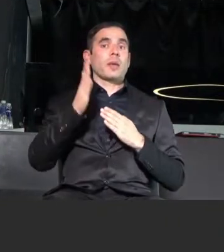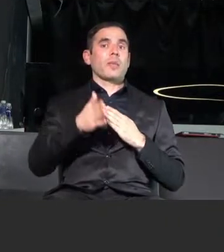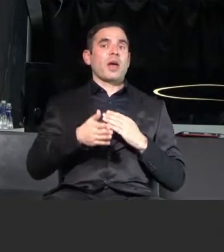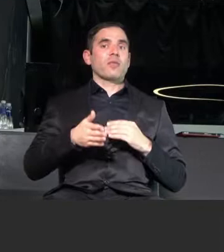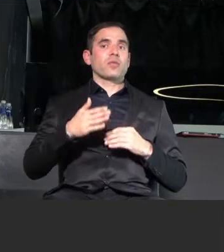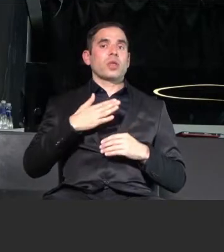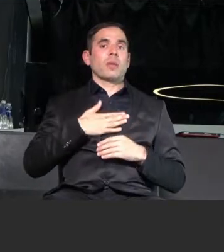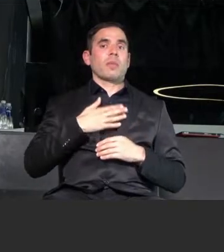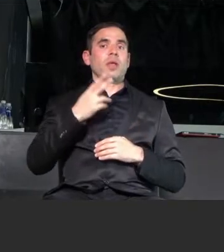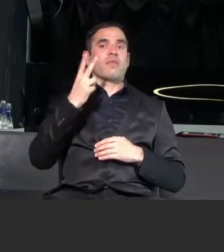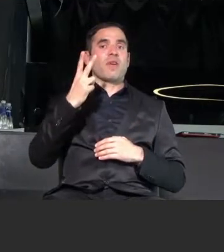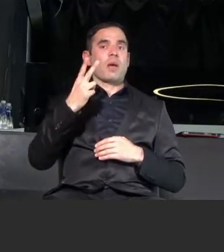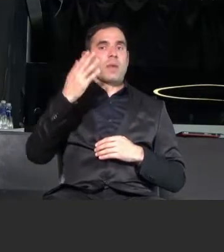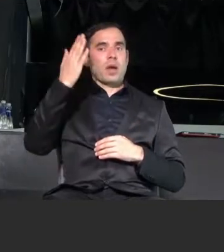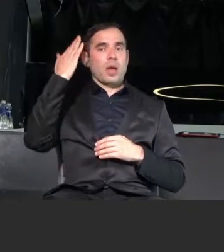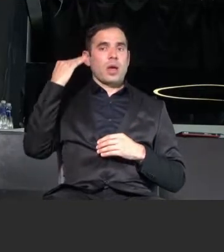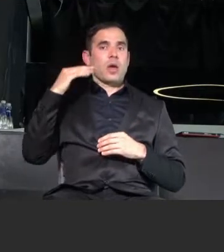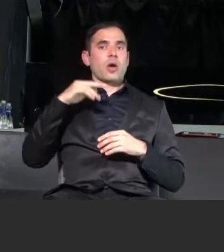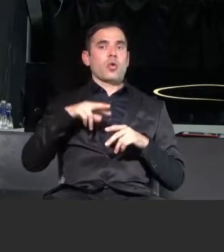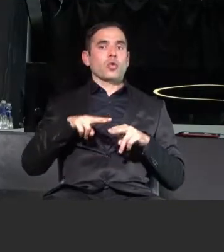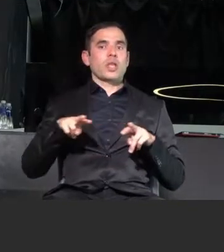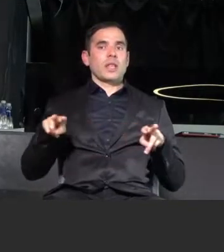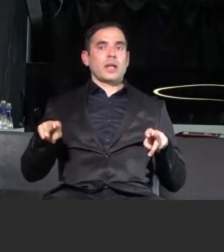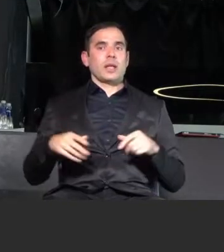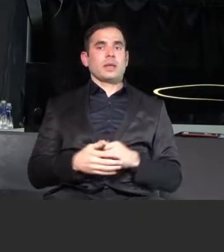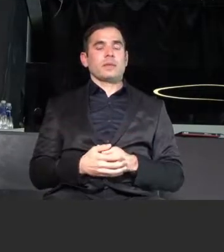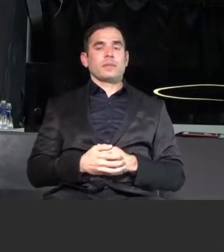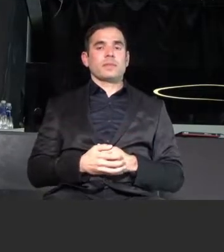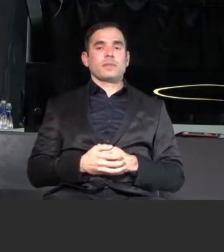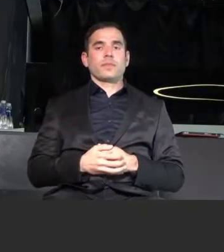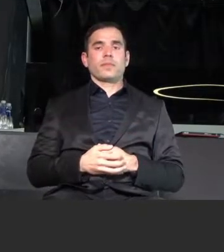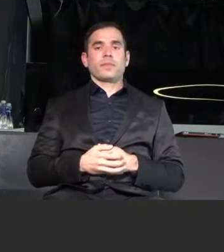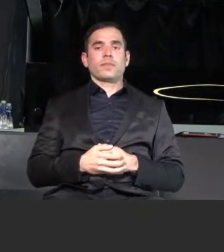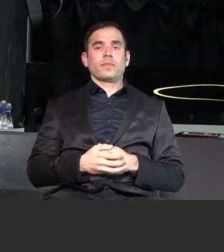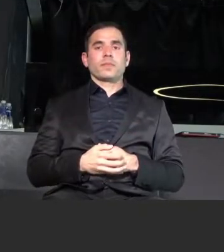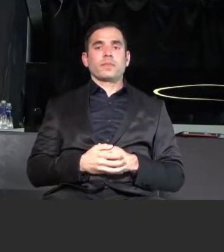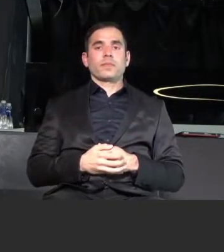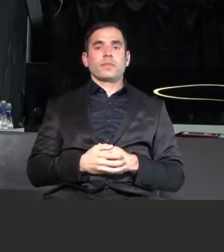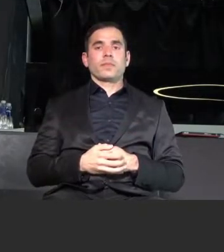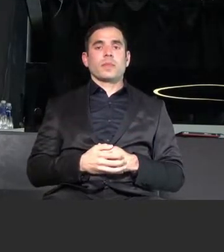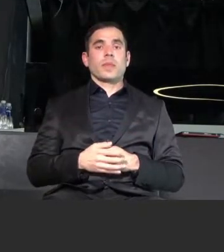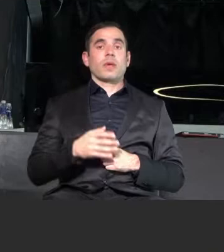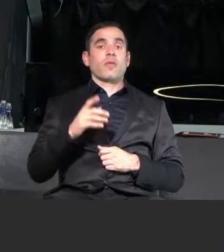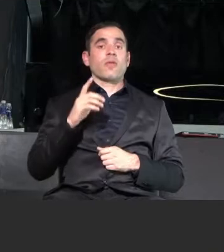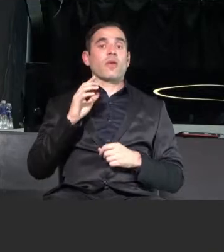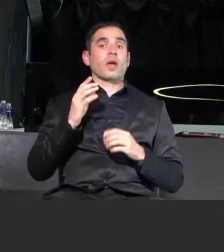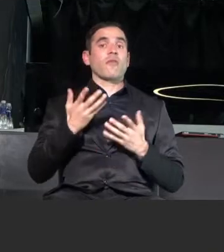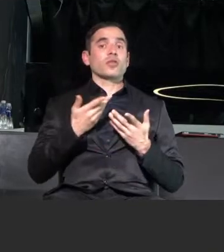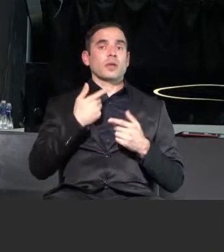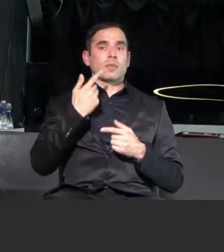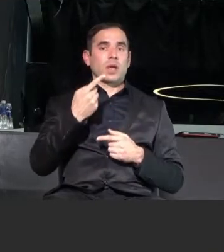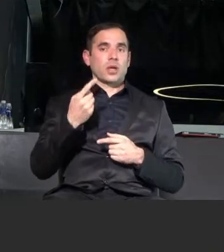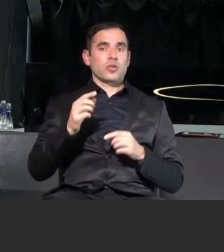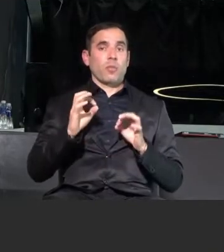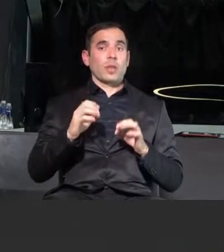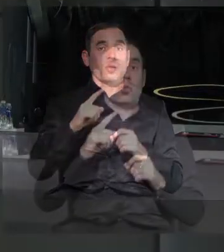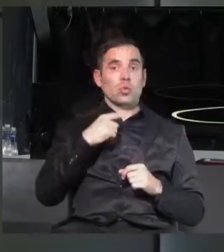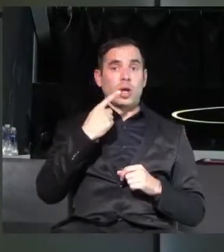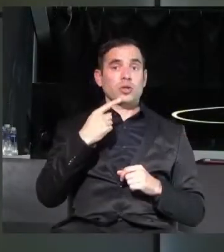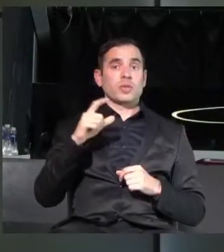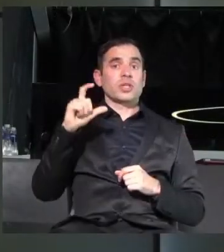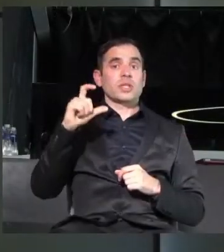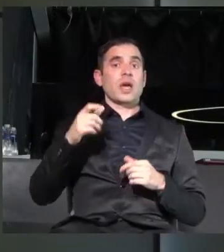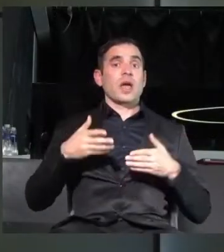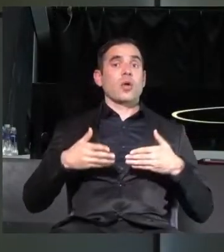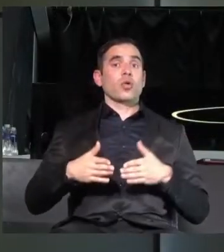родители. Какво искам да кажа? В момента, в който кажем, че Сара е